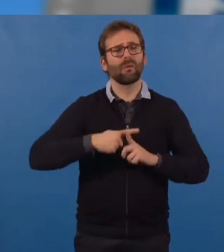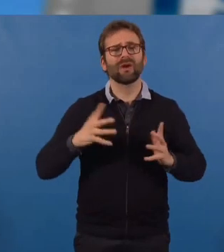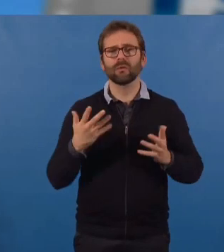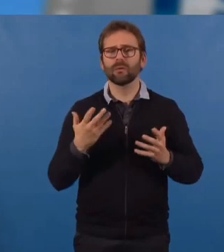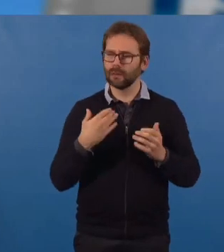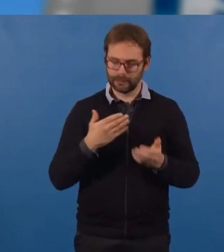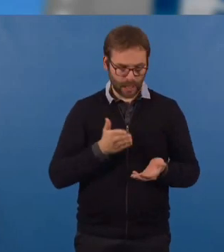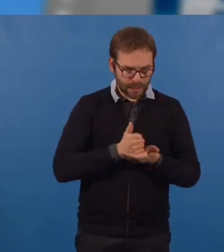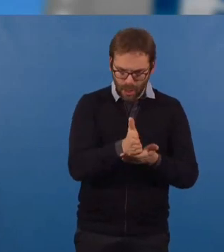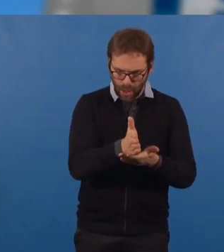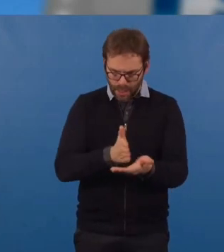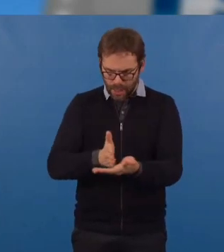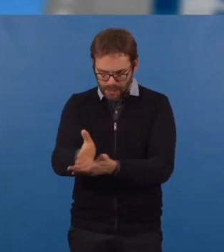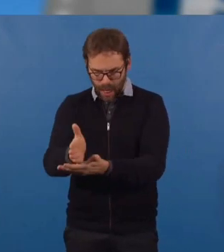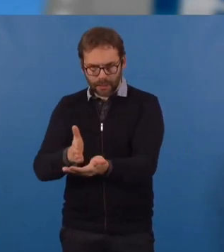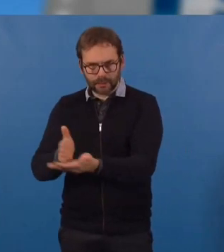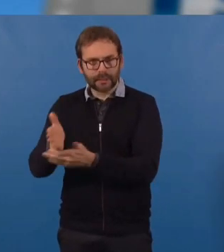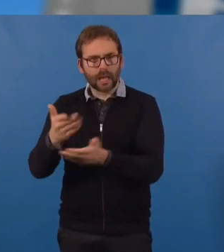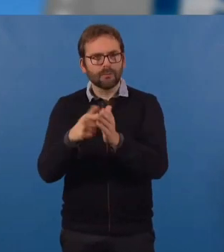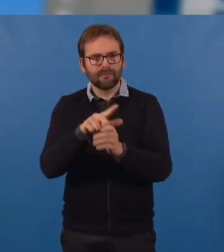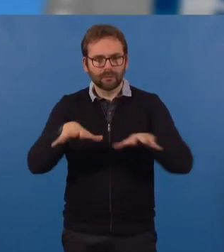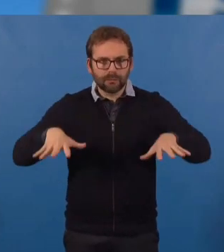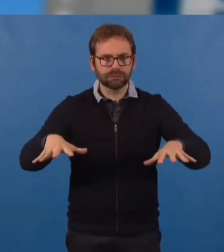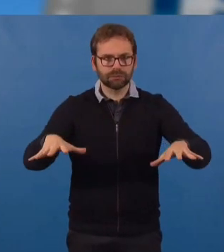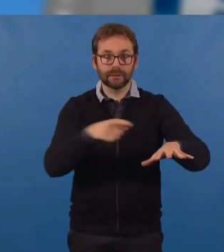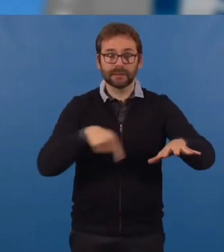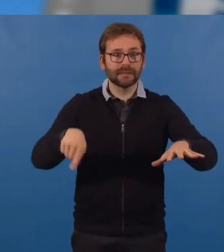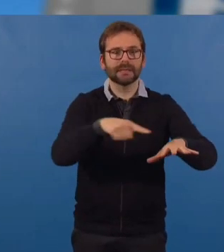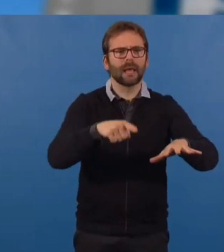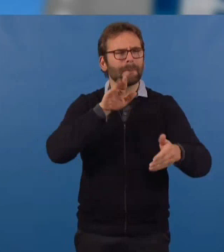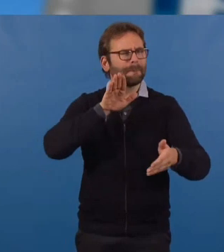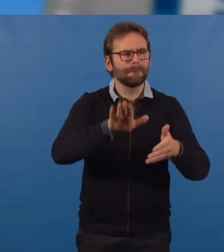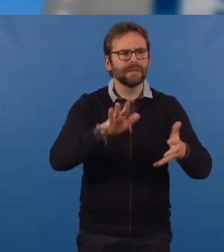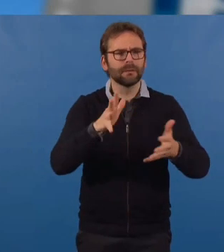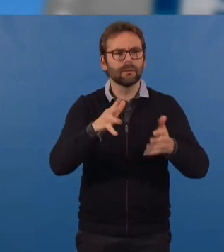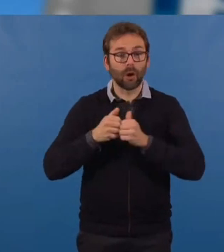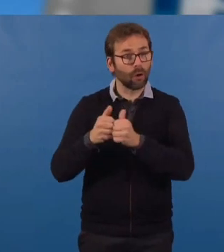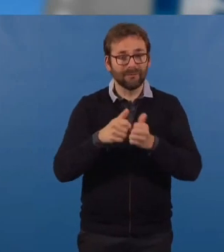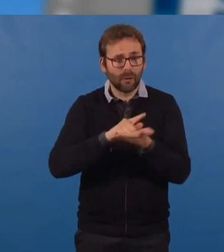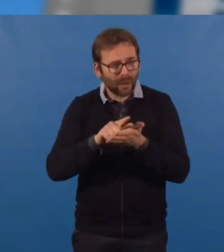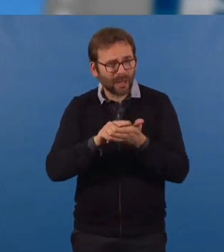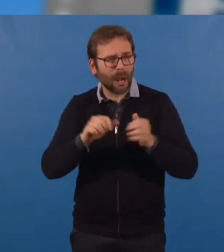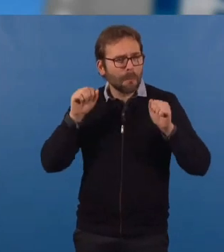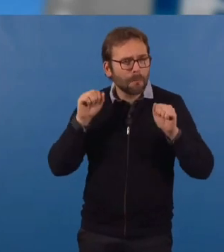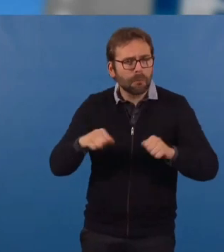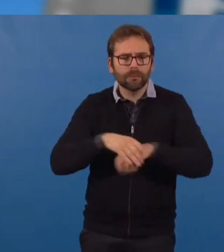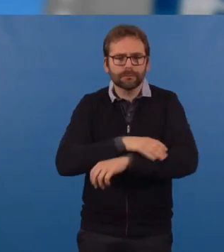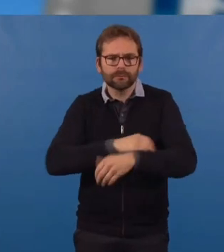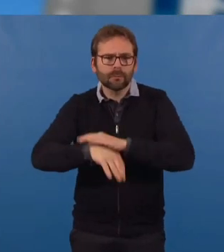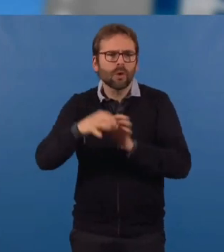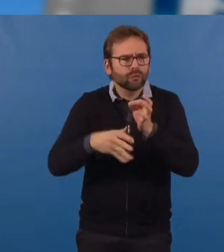de nos orientations budgétaires pour 2023 viennent démontrer plus que jamais que les collectivités locales sont une des solutions